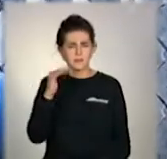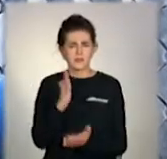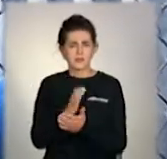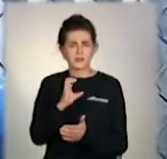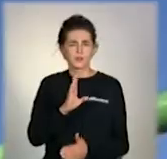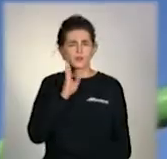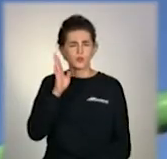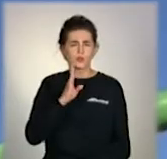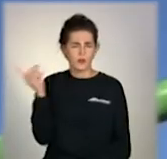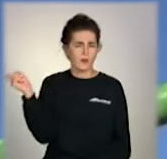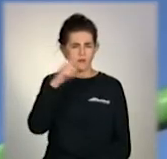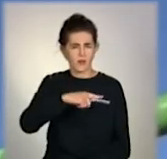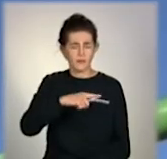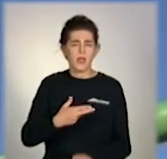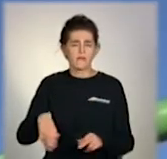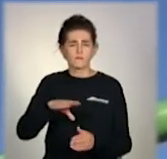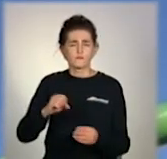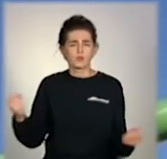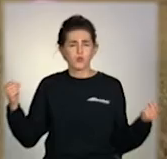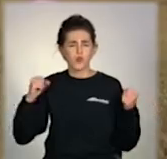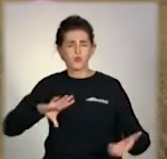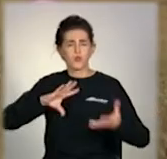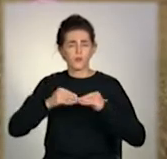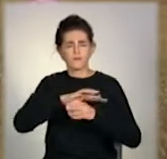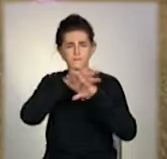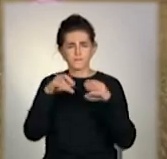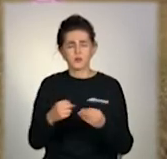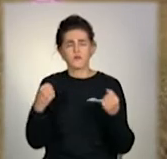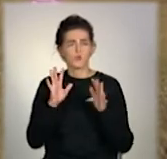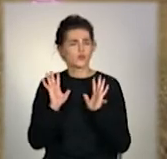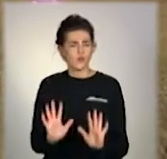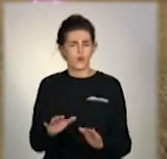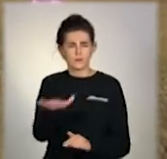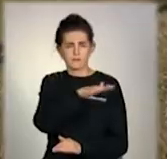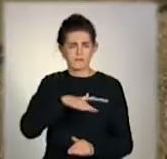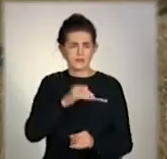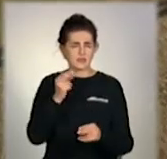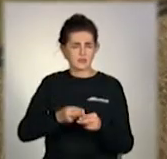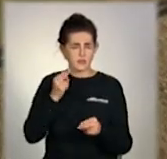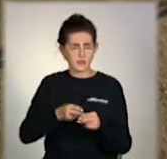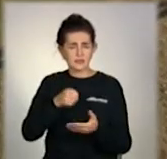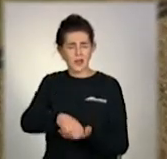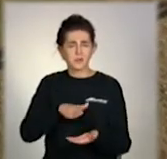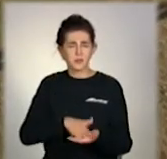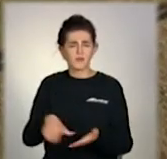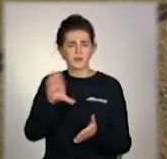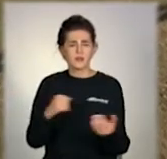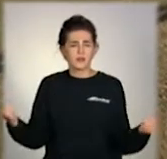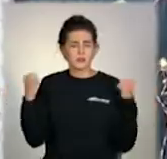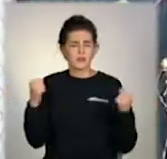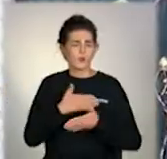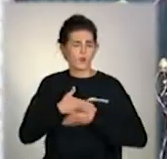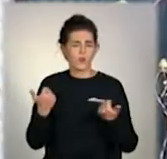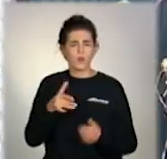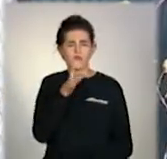з самого утра. З усіх спорткоплексів та фітнес-центрів лише турніки. Та й записуватися до тренерів місцеві не хочуть, бо